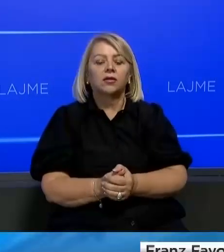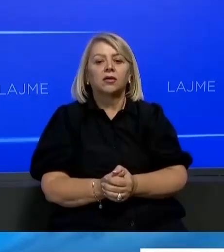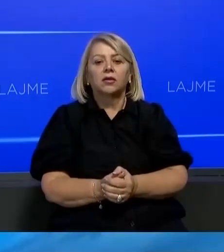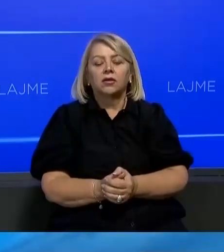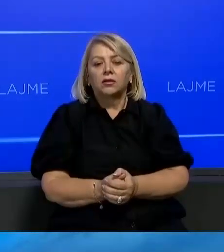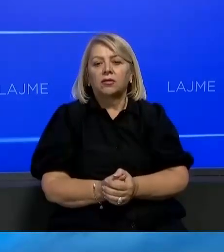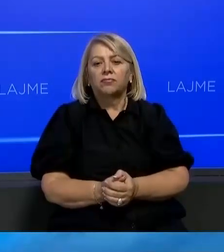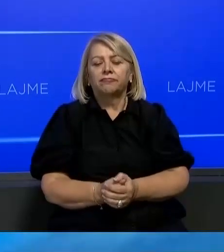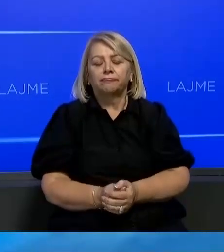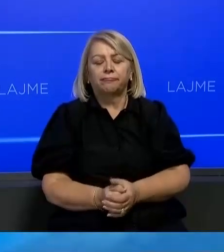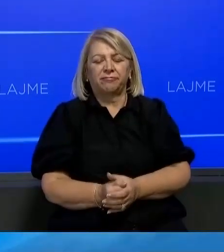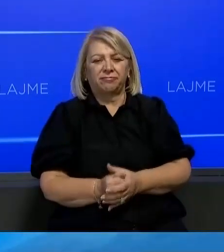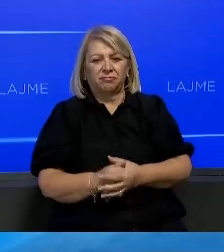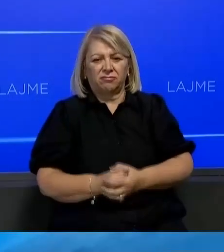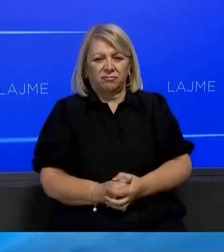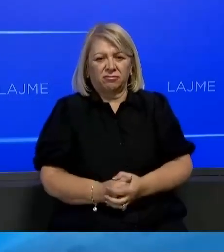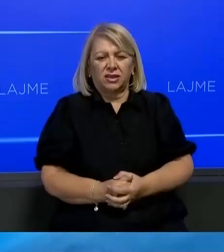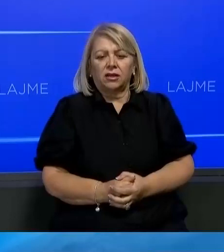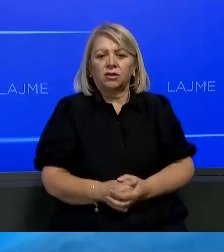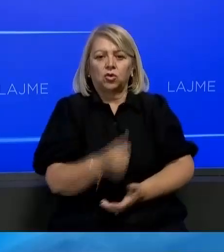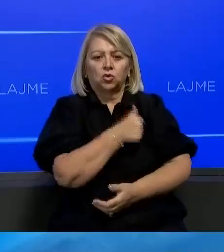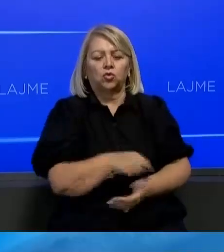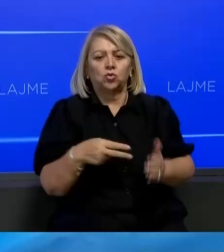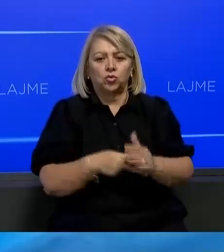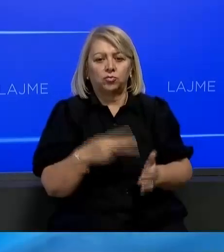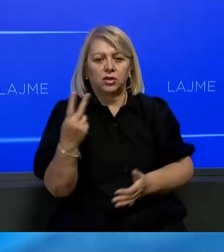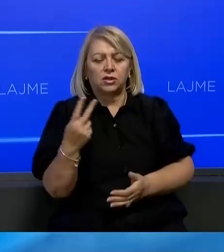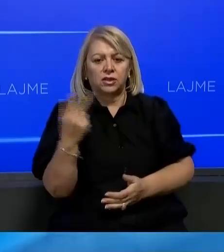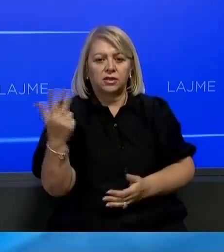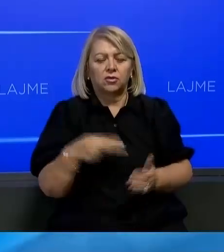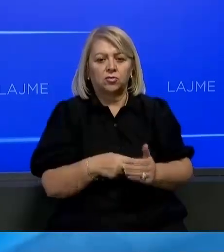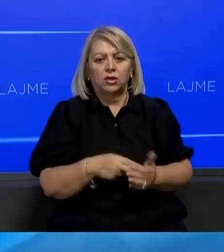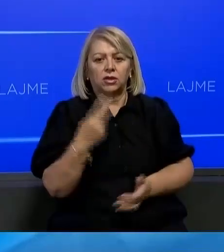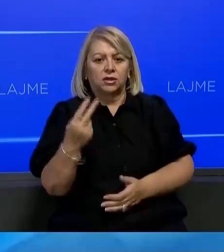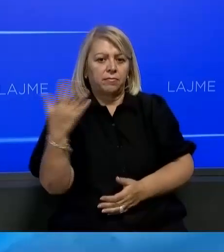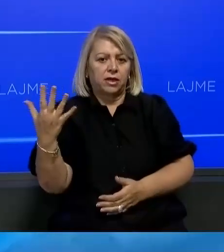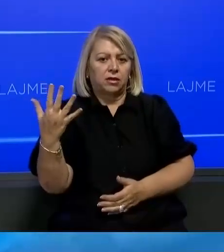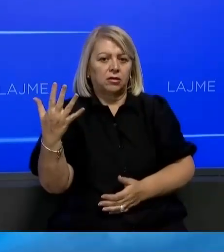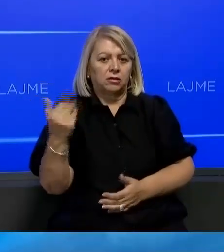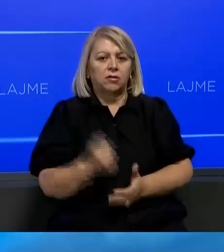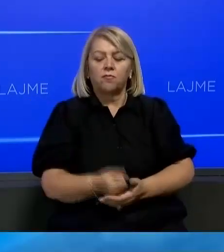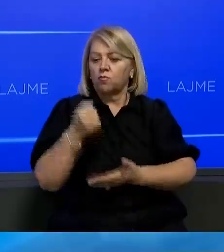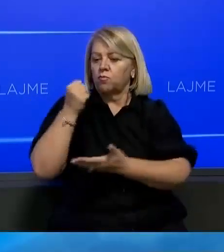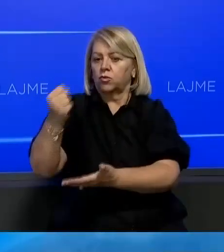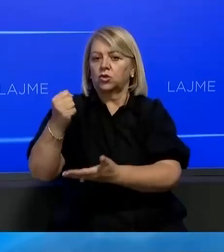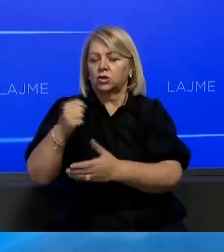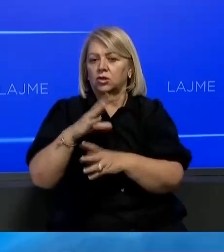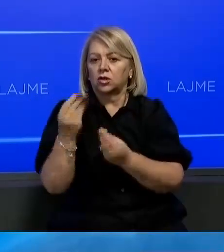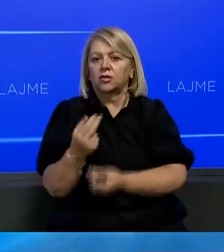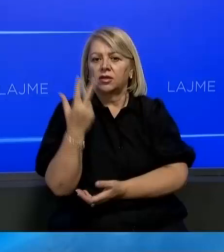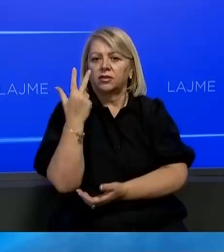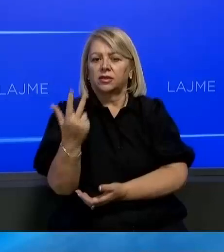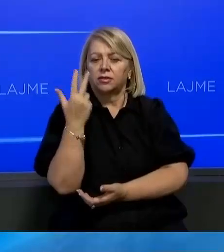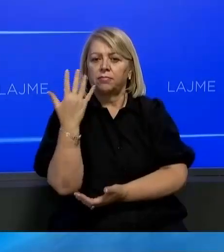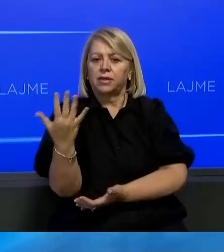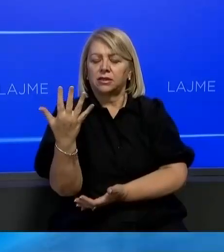bislimi bullon vitin 2023-2025 me një bugjet të përgjethë shumë prej 35